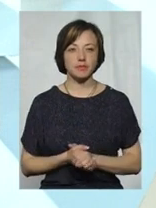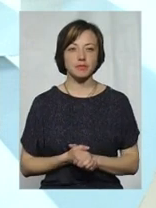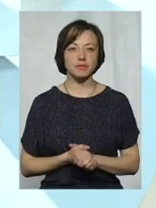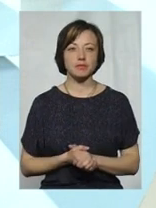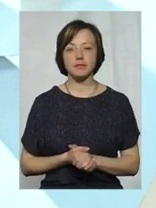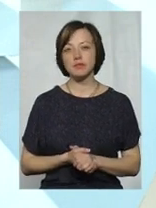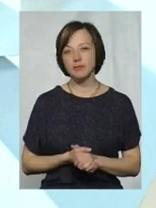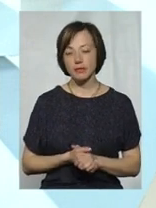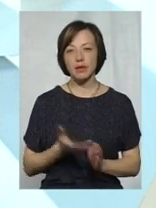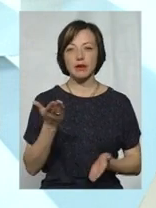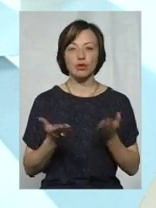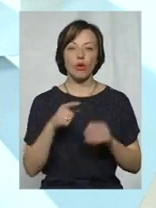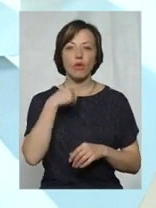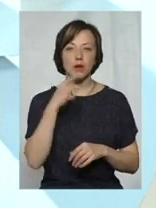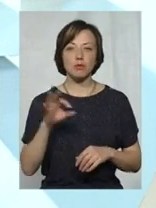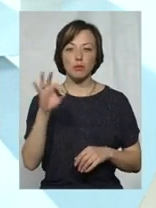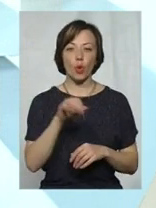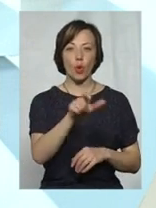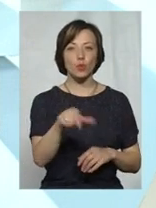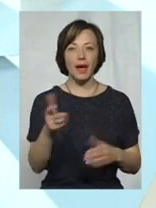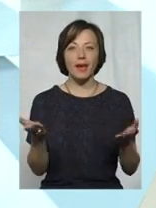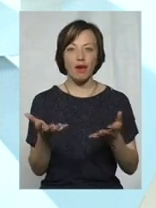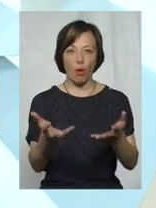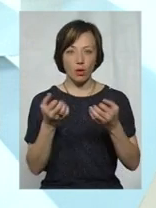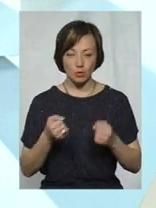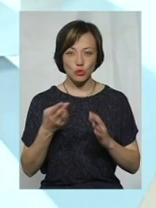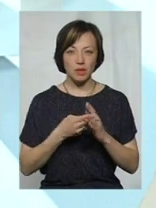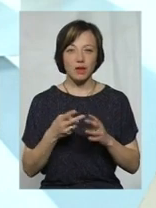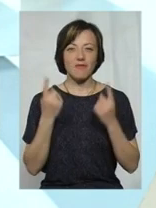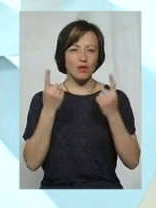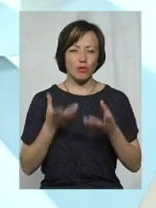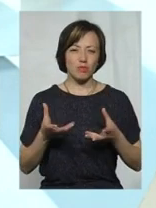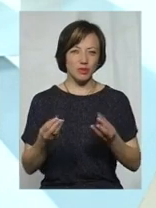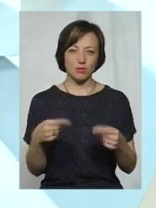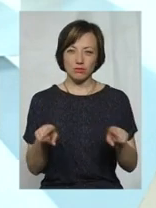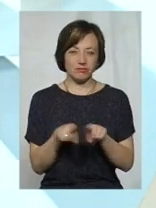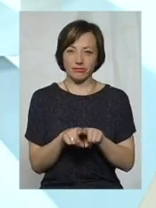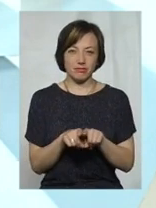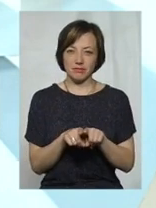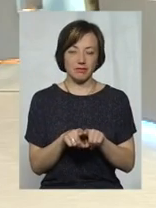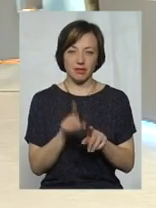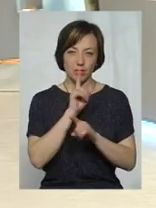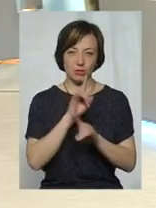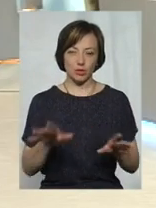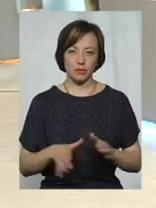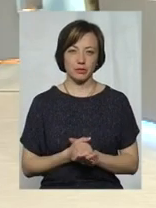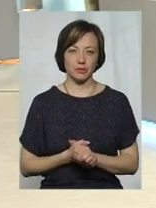якщо будемо говорити про одержувачів субсидії, то, в принципі, впливу кардинального тут не відбудеться.